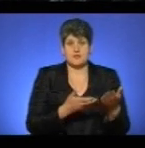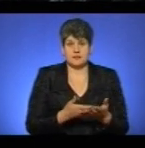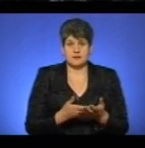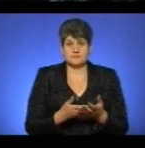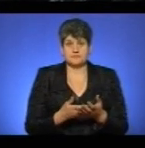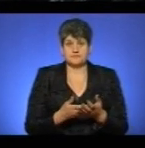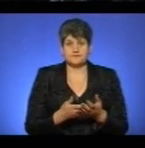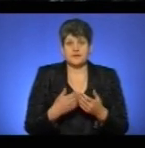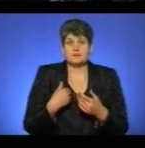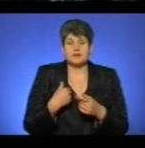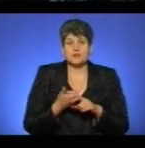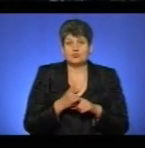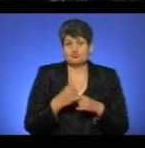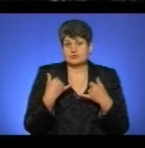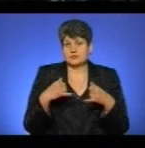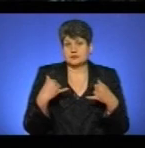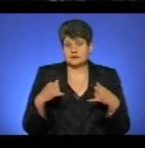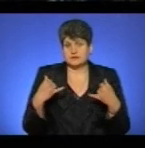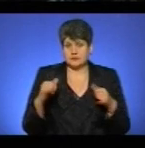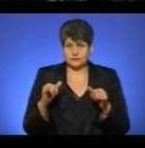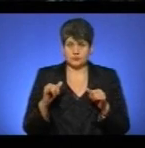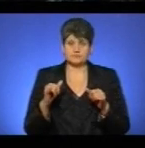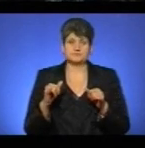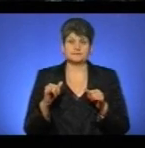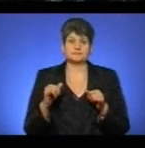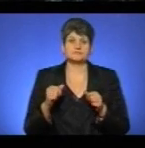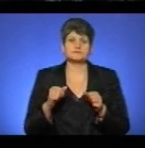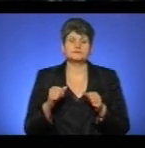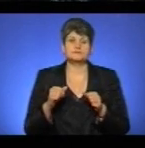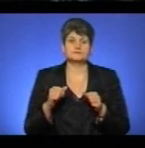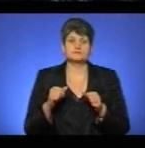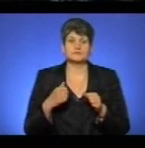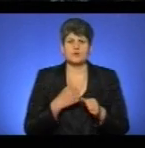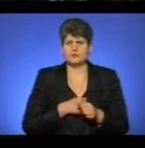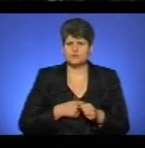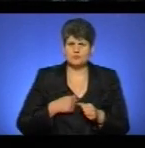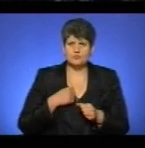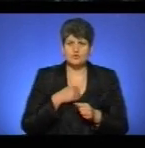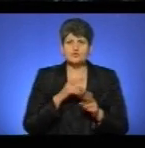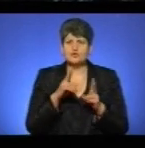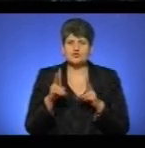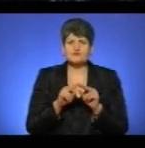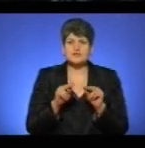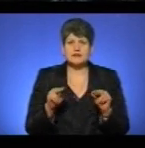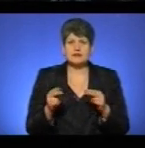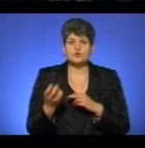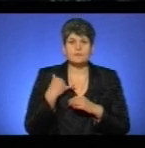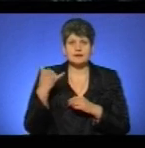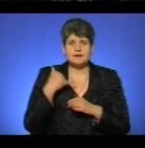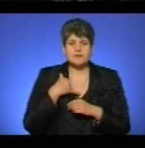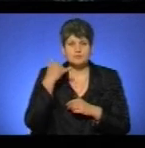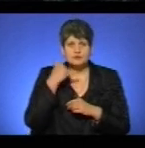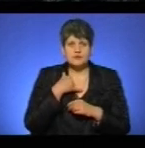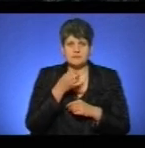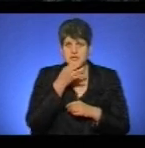Мені дуже дивно і обурливо, що ніхто з вчителів до мене не позвонив і не